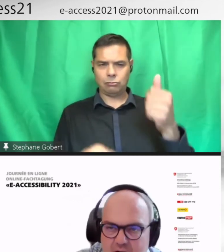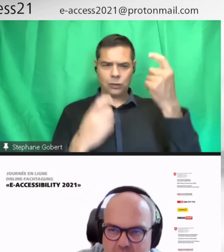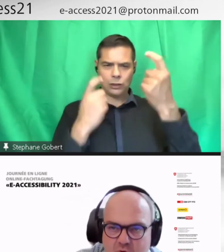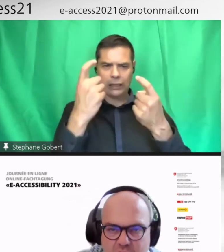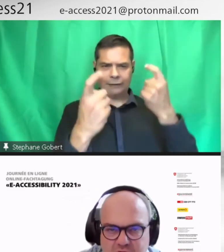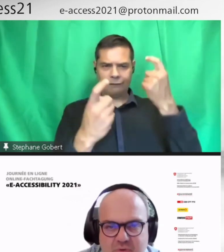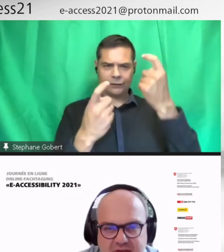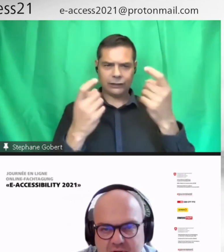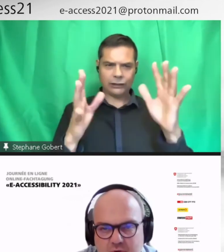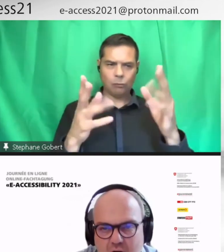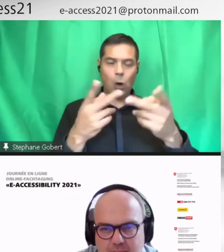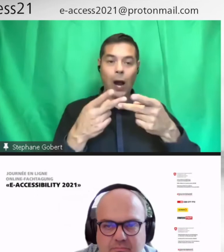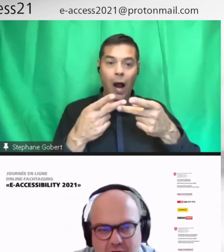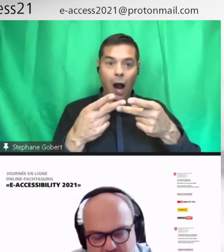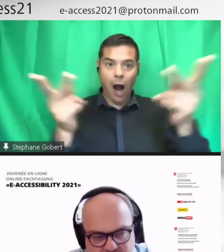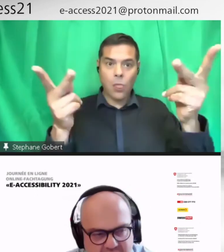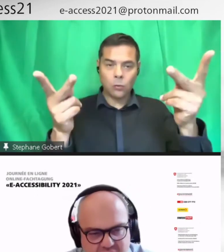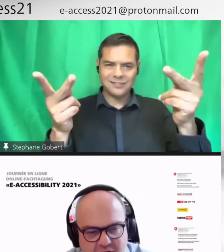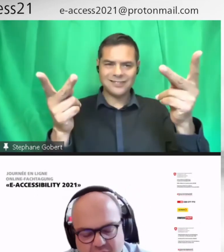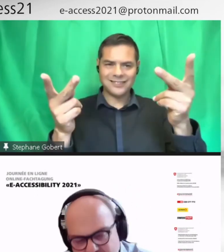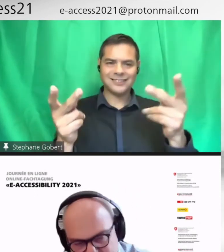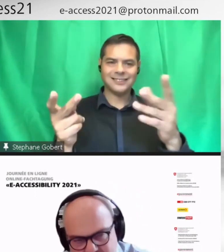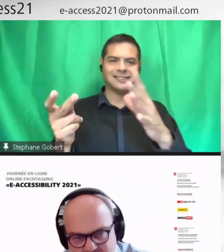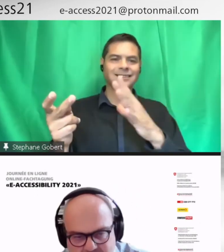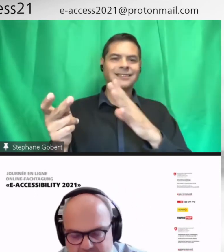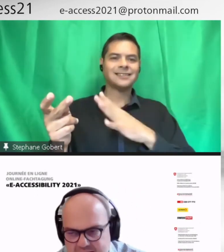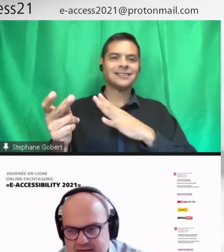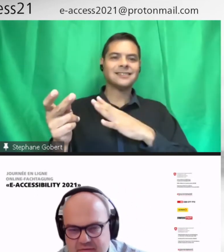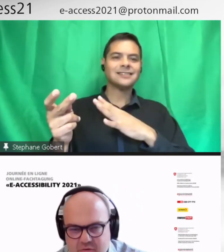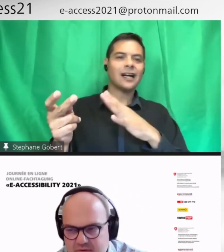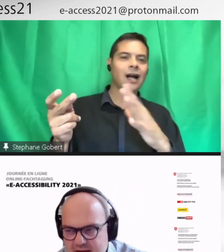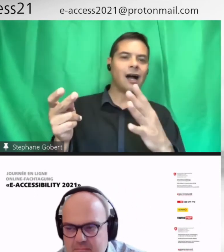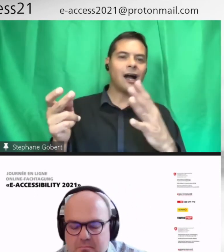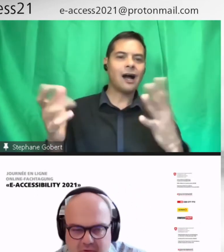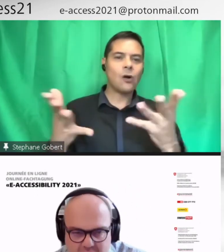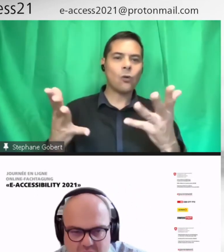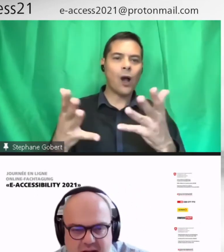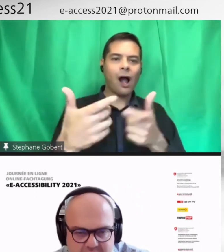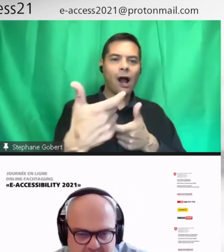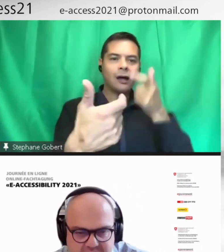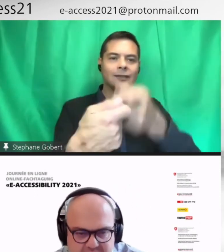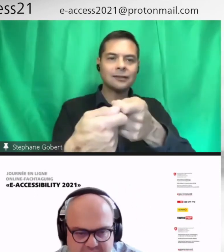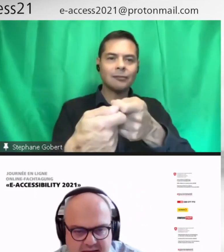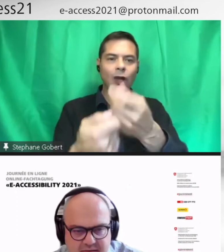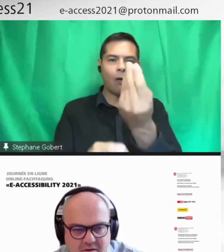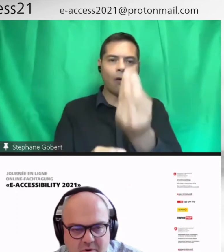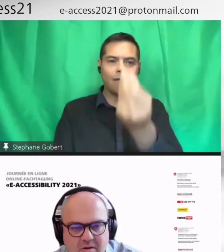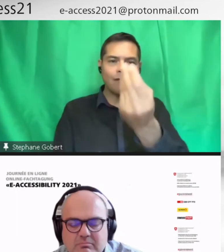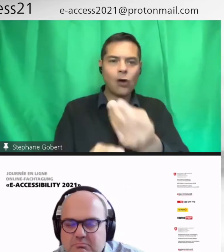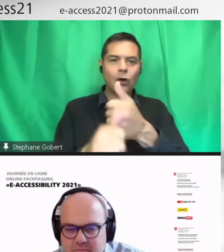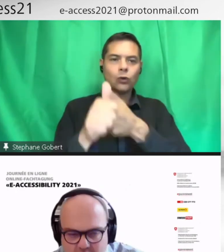mais on peut aussi choisir des pictogrammes, en fonction de l'âge de l'enfant, en fonction de ses difficultés. Donc, c'est un design qui est assez sobre.